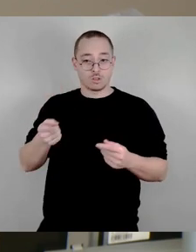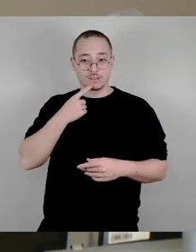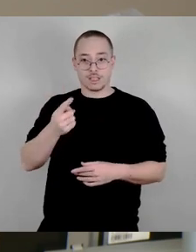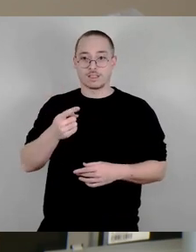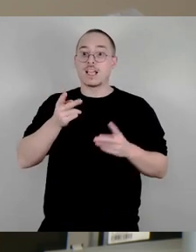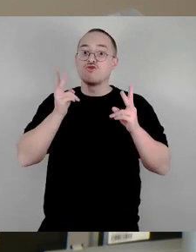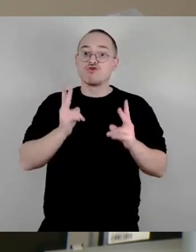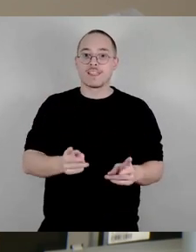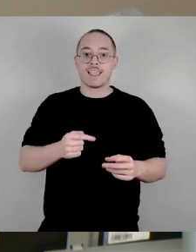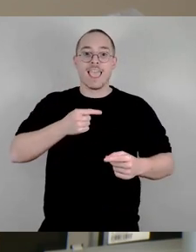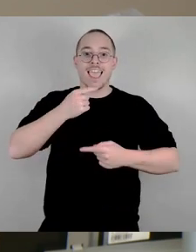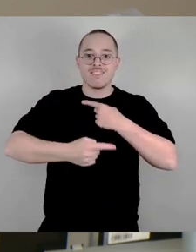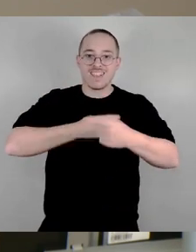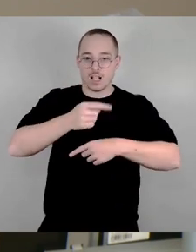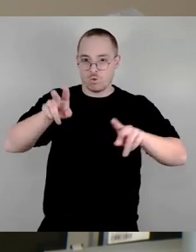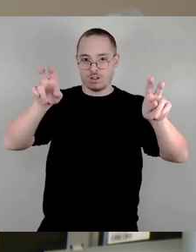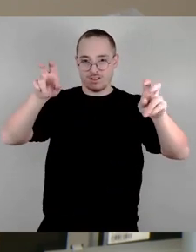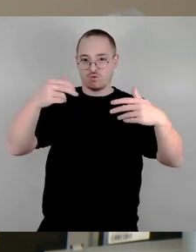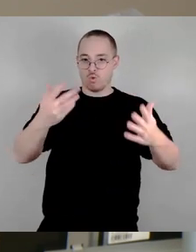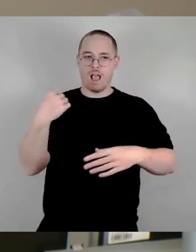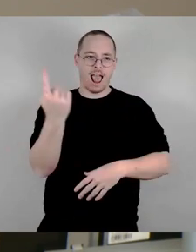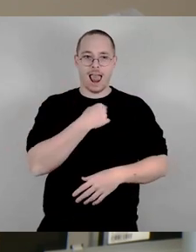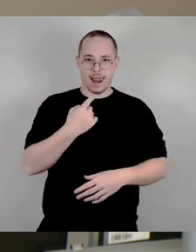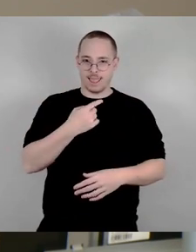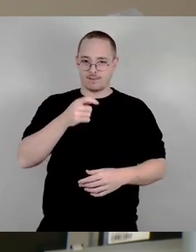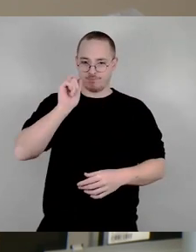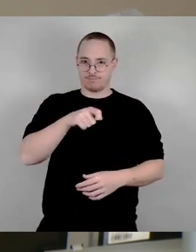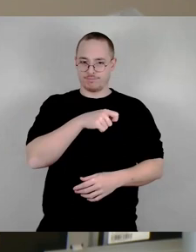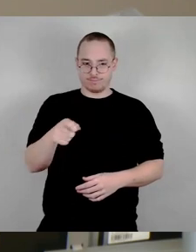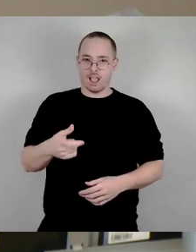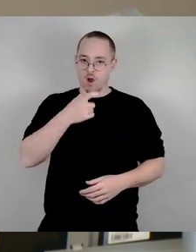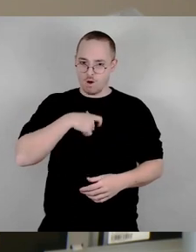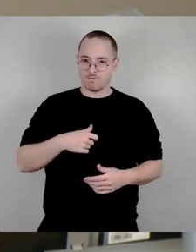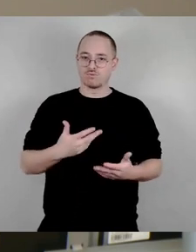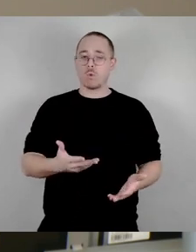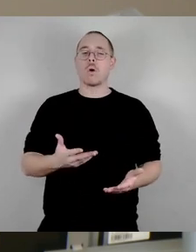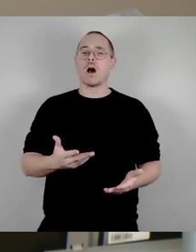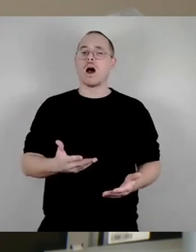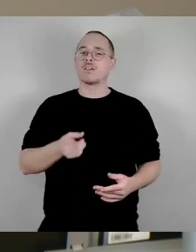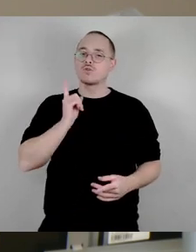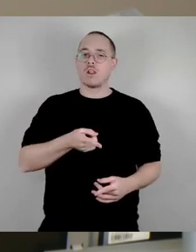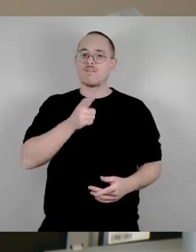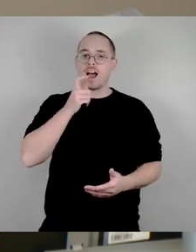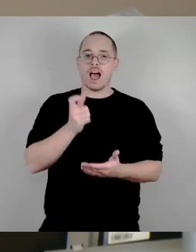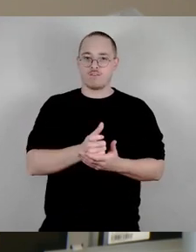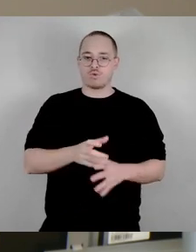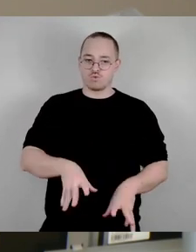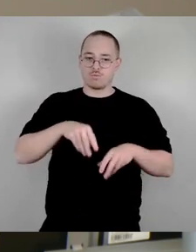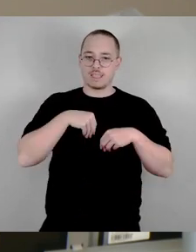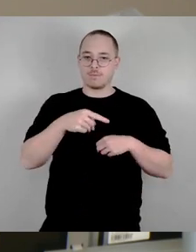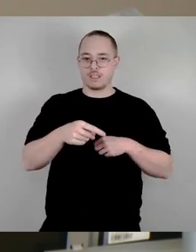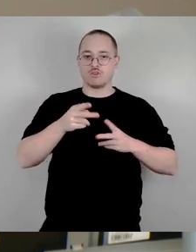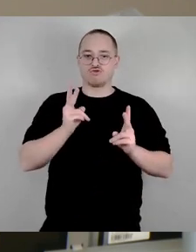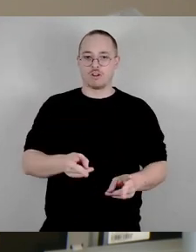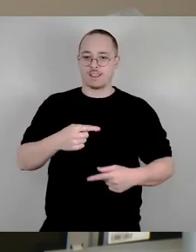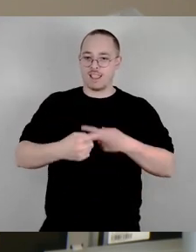hier für, dafür verantwortungsvoll, Dresden zu entwickeln. Und Stadtentwicklung gehört dazu, dazu gehören Kunststücke. Deswegen